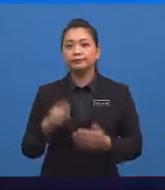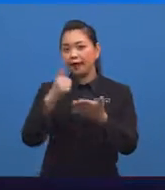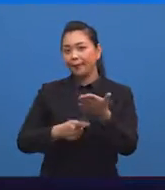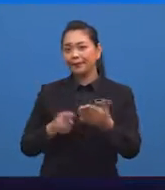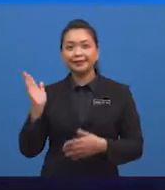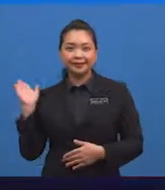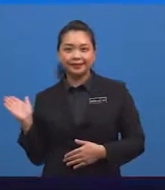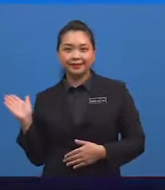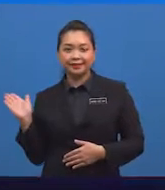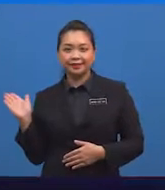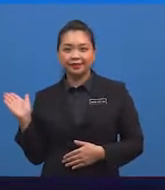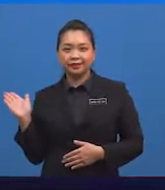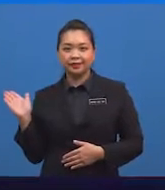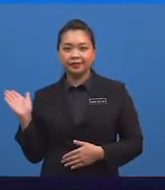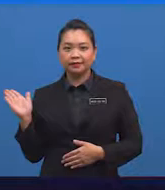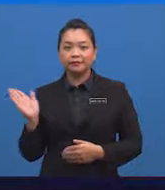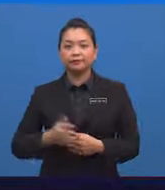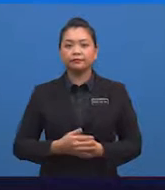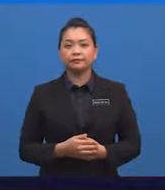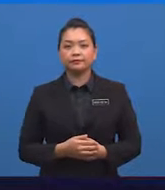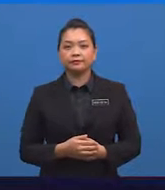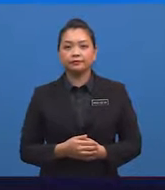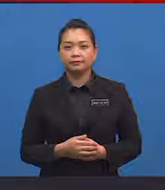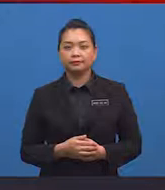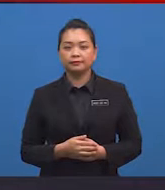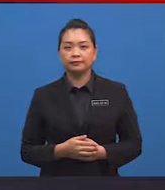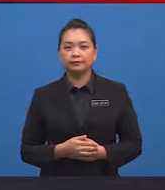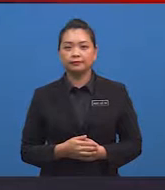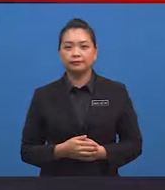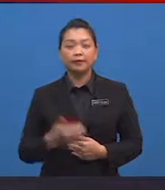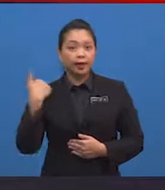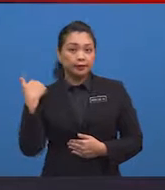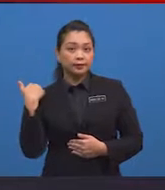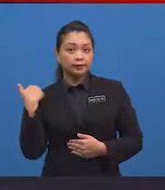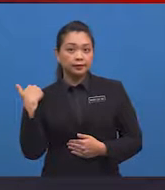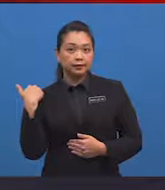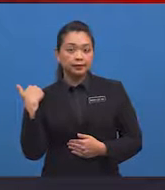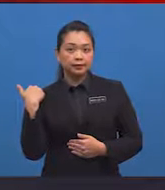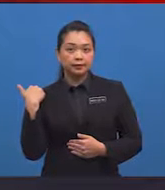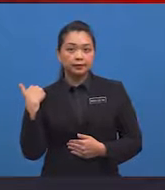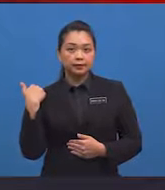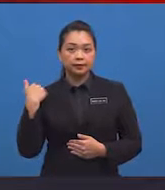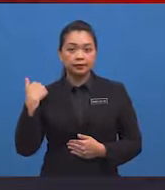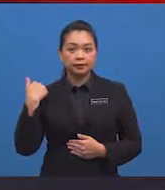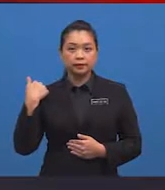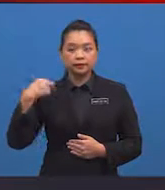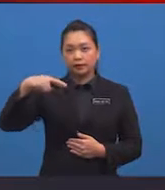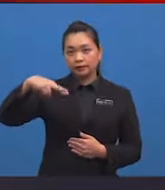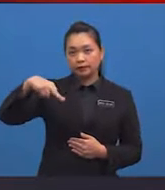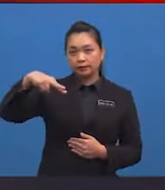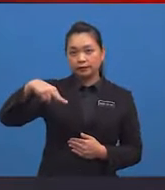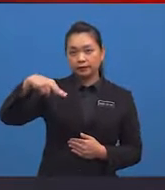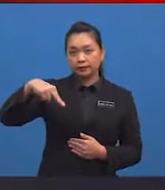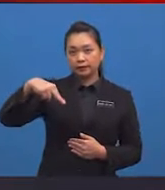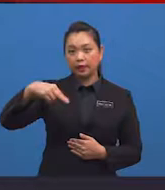ada di tangan cikgu izian sekarang Adakah penyepit makanan ini